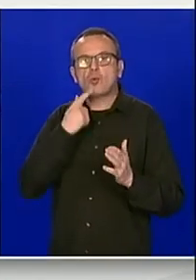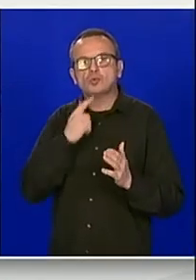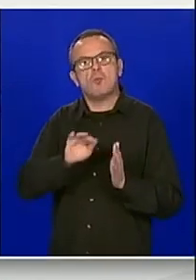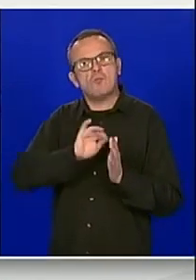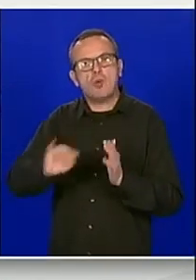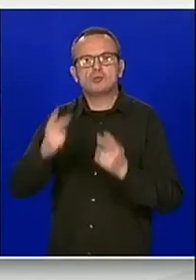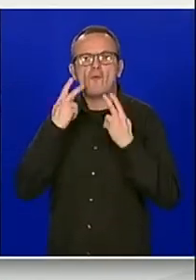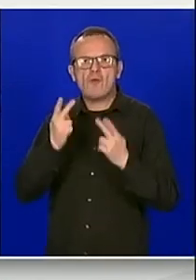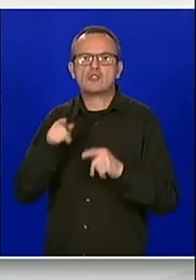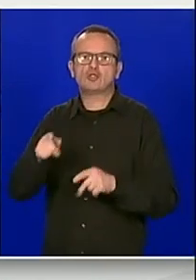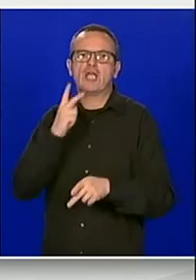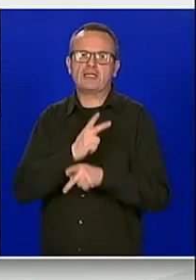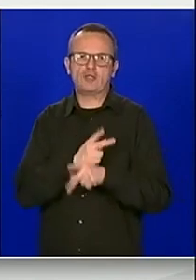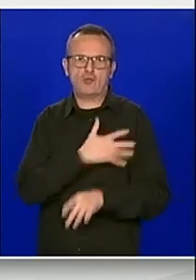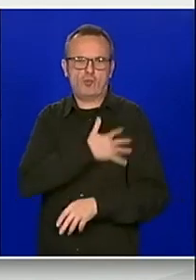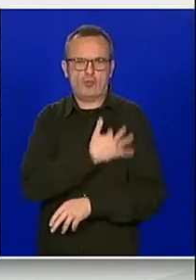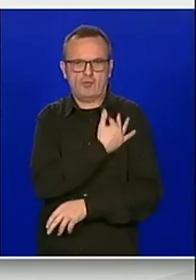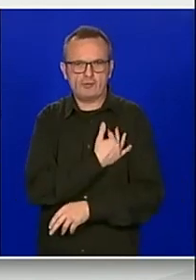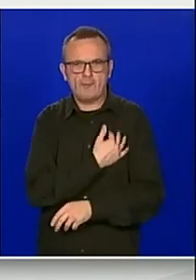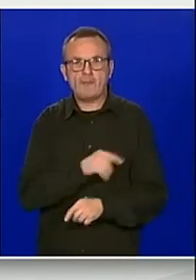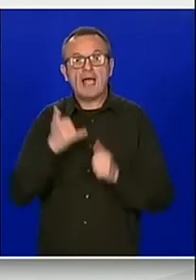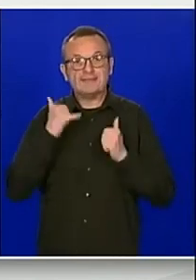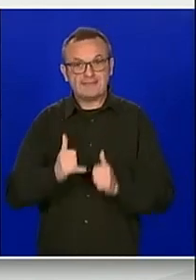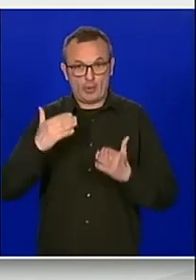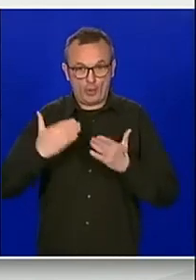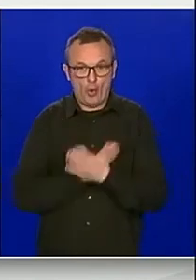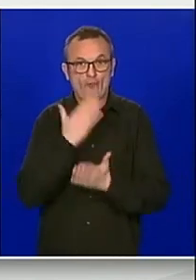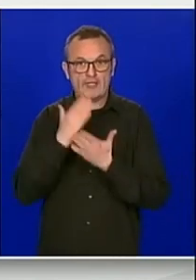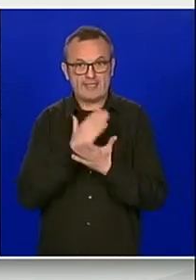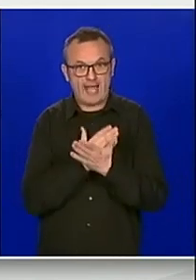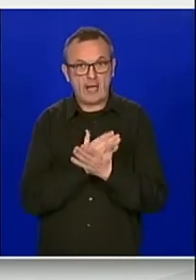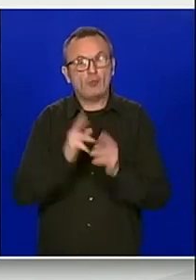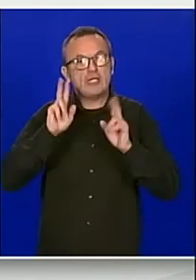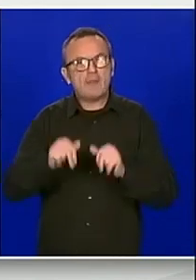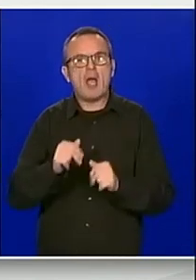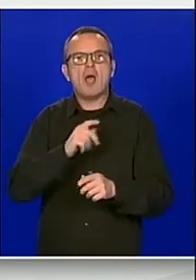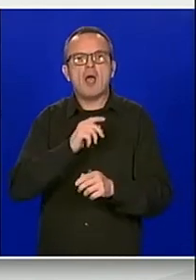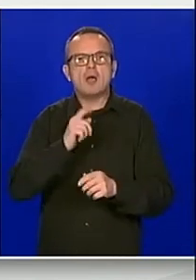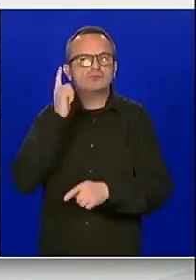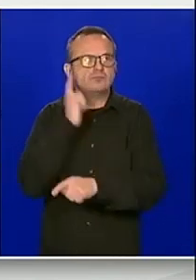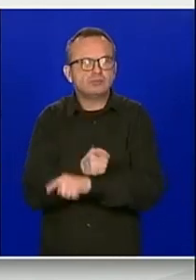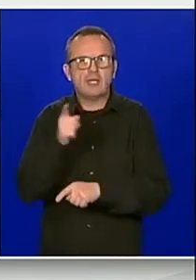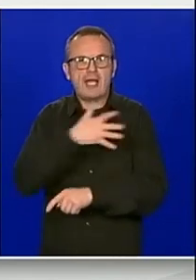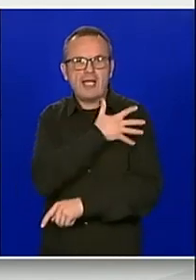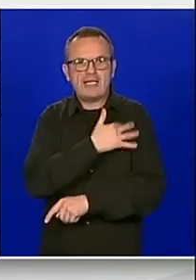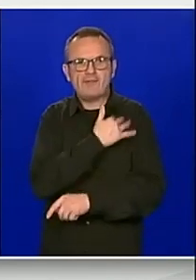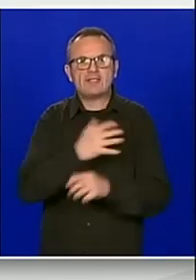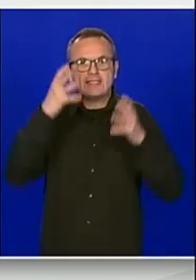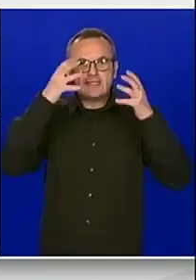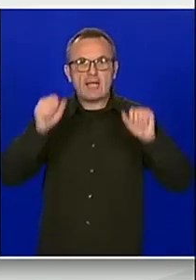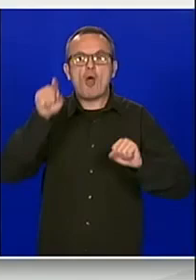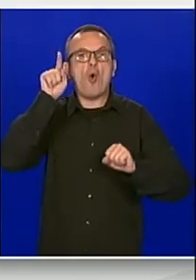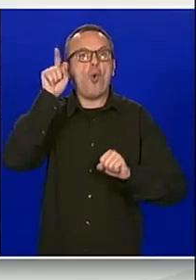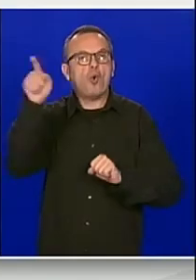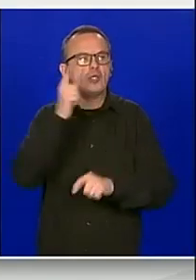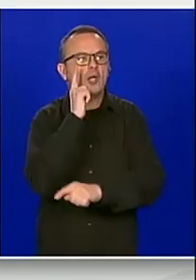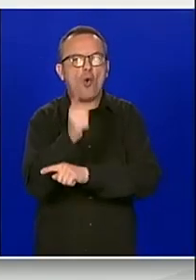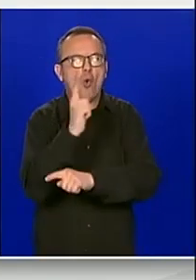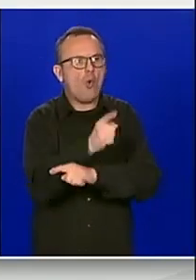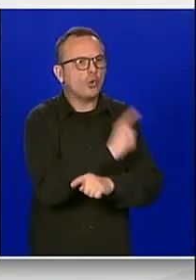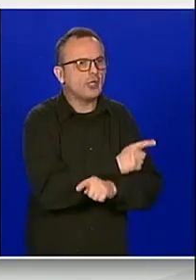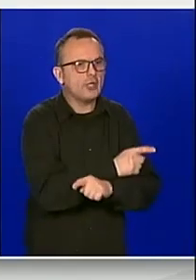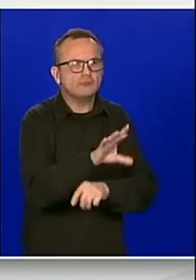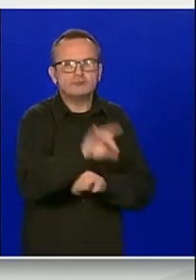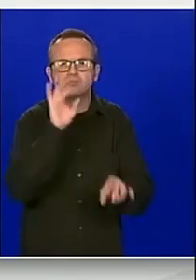Odredbom članka 14 stavka 3 novog zakona propisano je da Hrvatski sabor utvrđuje popis pravnih osoba od posebnog